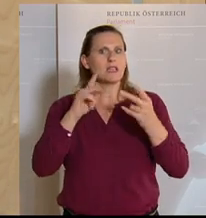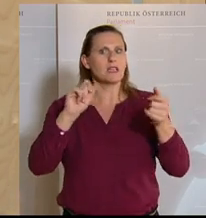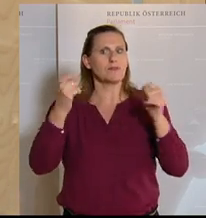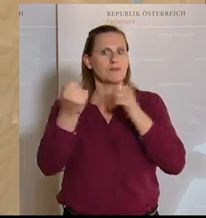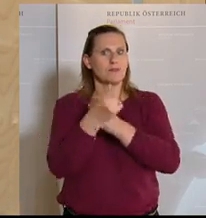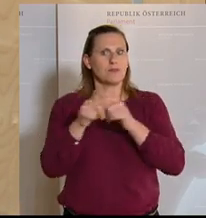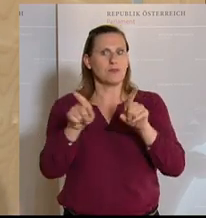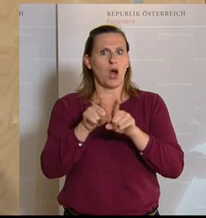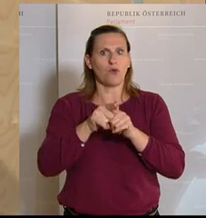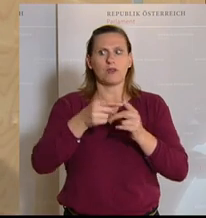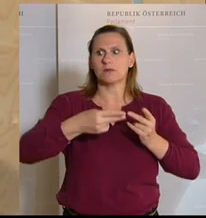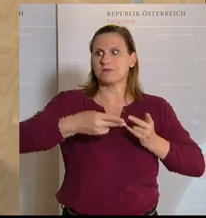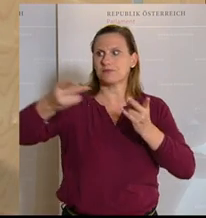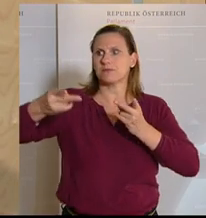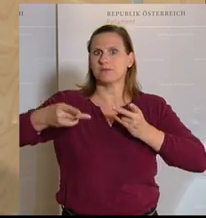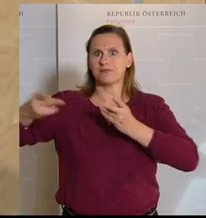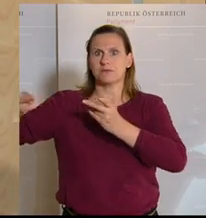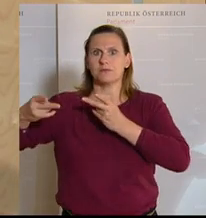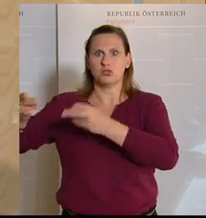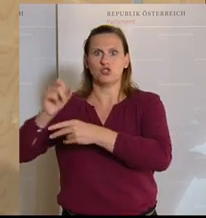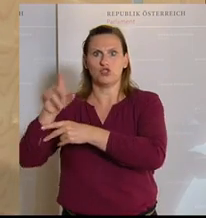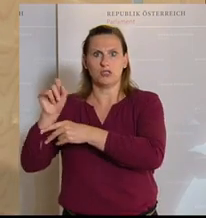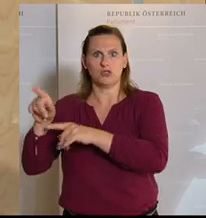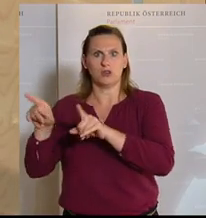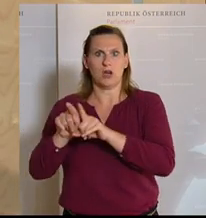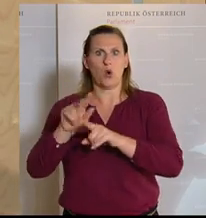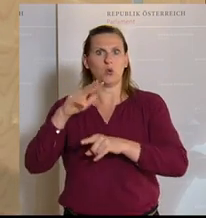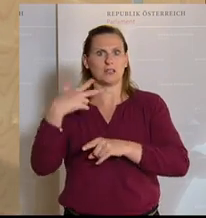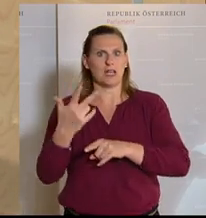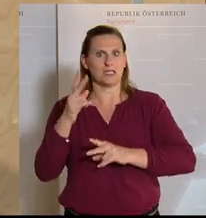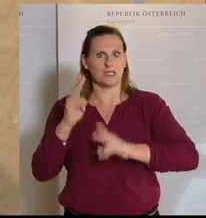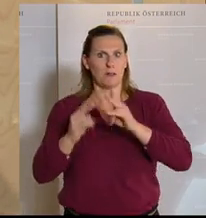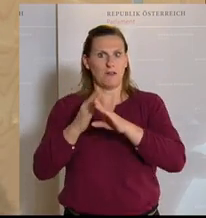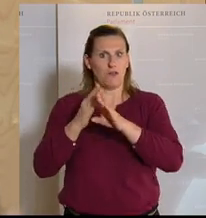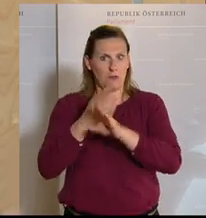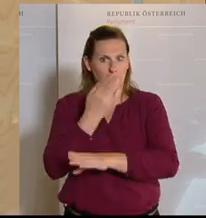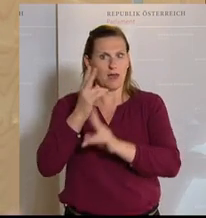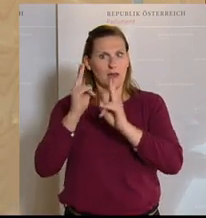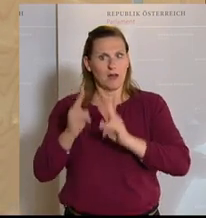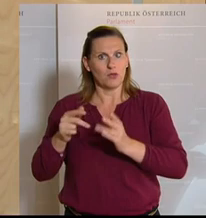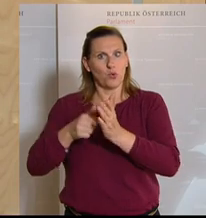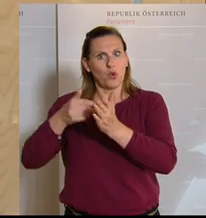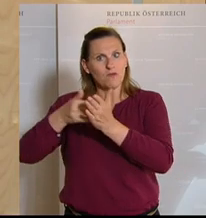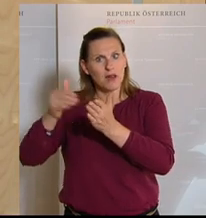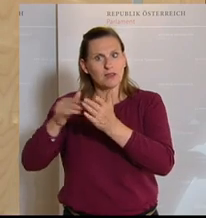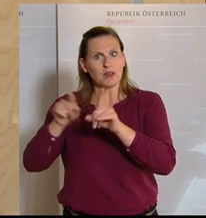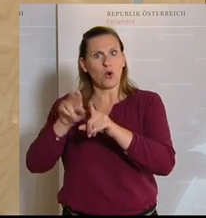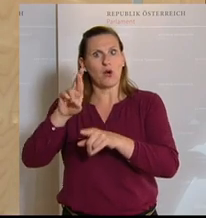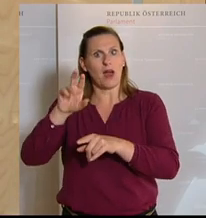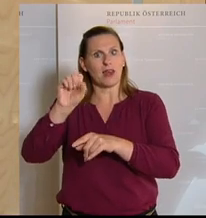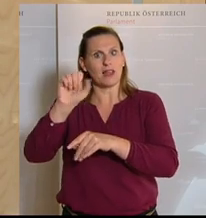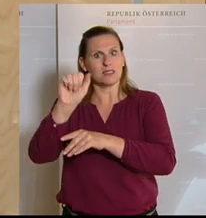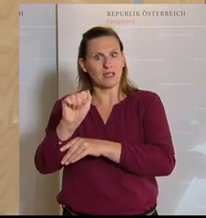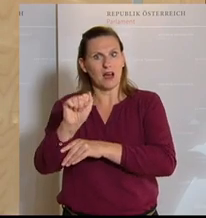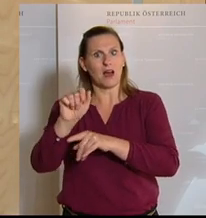Zustellgesetz, dass auch nach Auslaufen dieser Fristunterbrechung 30.04. tatsächlich ein Zustellen von RSA- und RSB